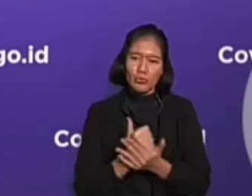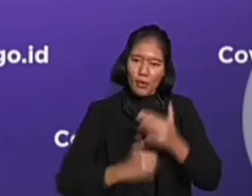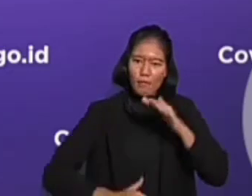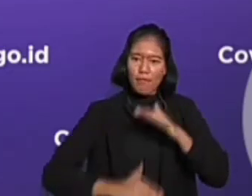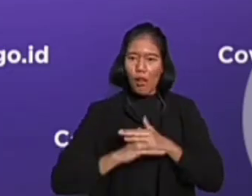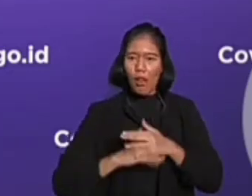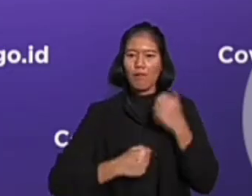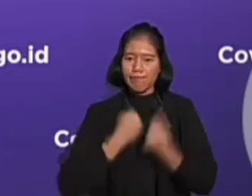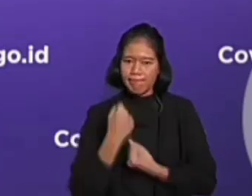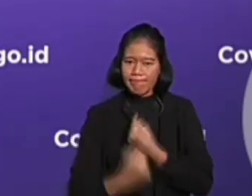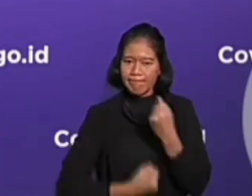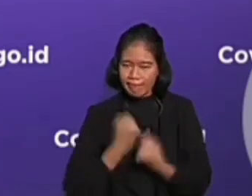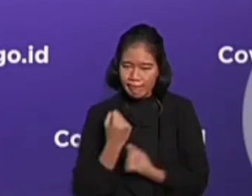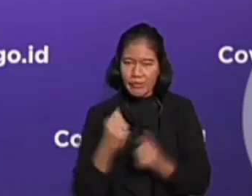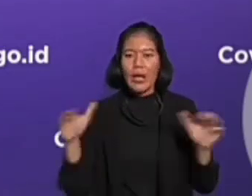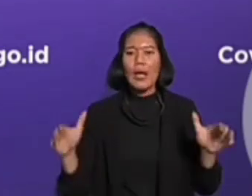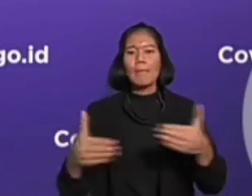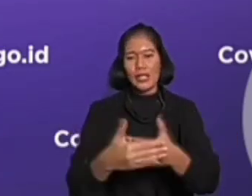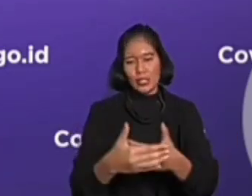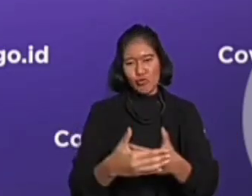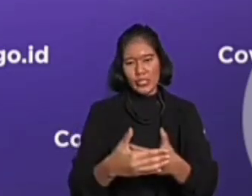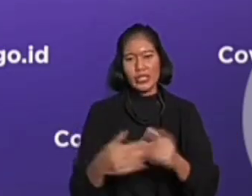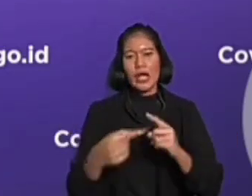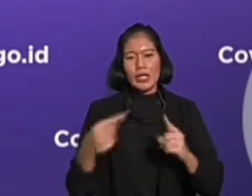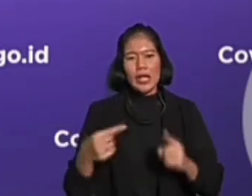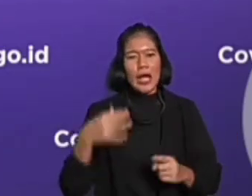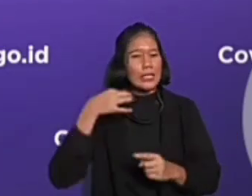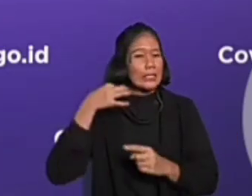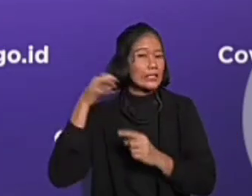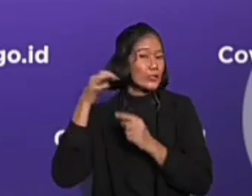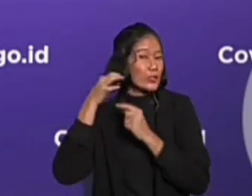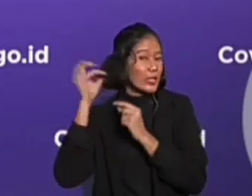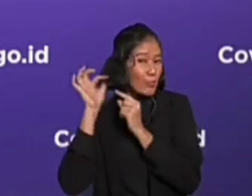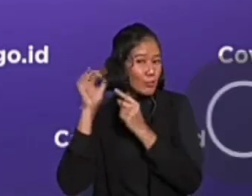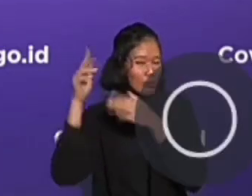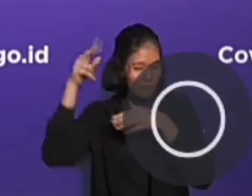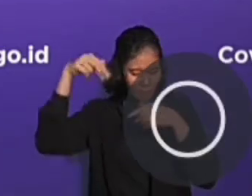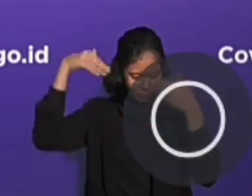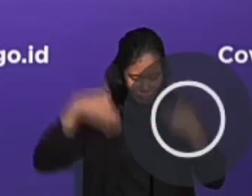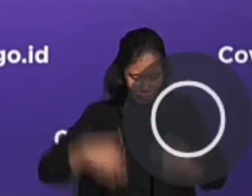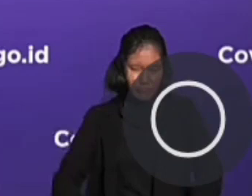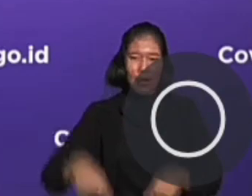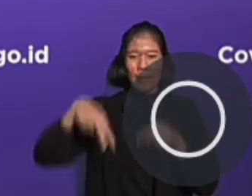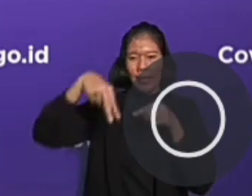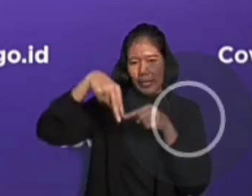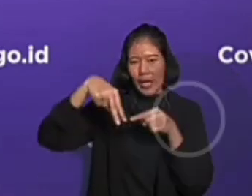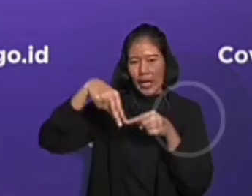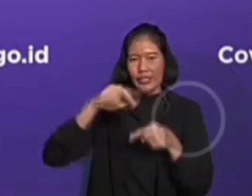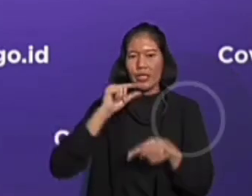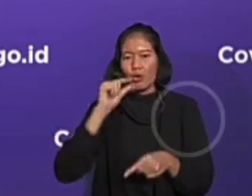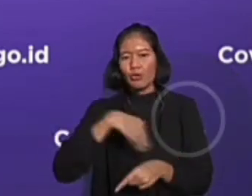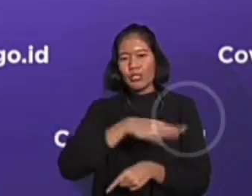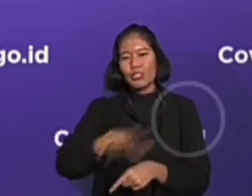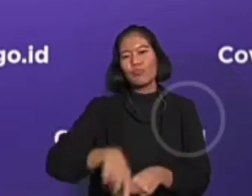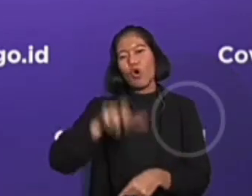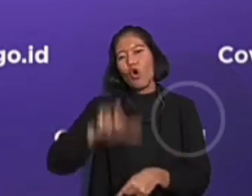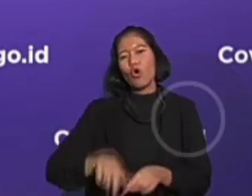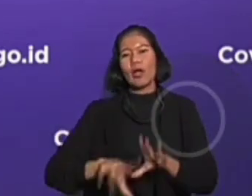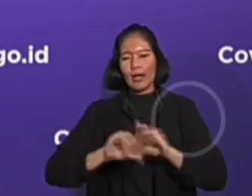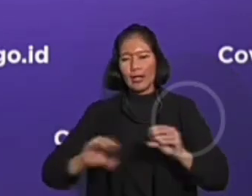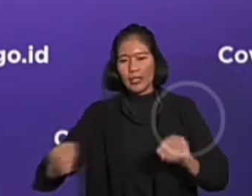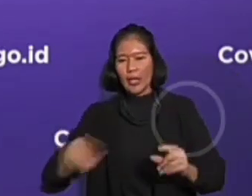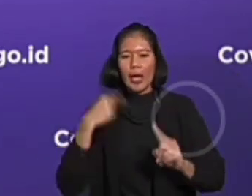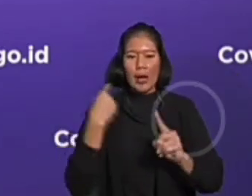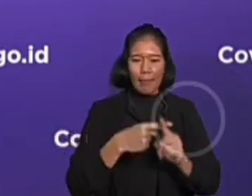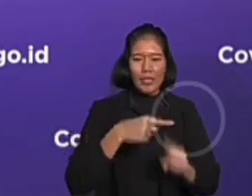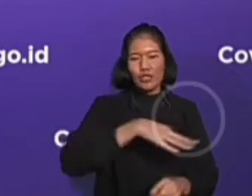memberikan perlindungan dari ujung rambut hingga ujung kaki bagi setiap pekerja migran dan keluarganya.